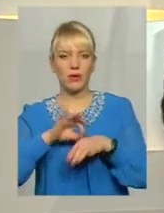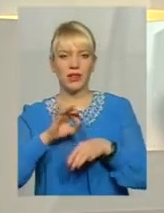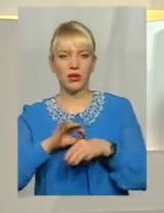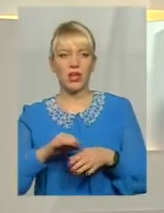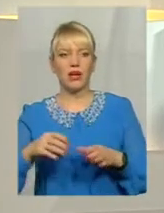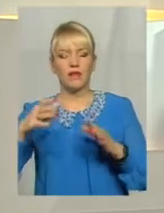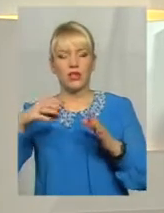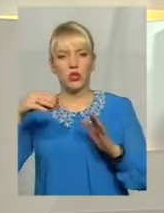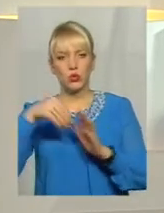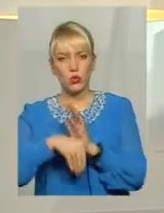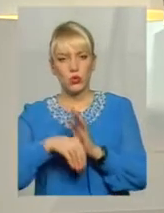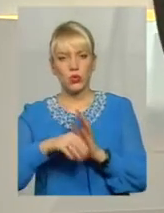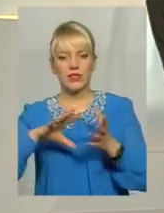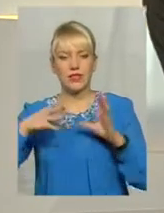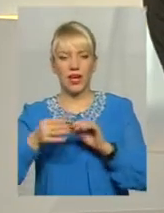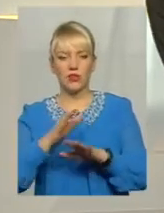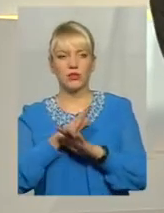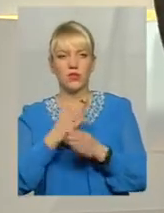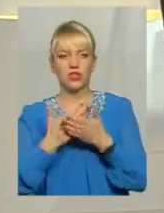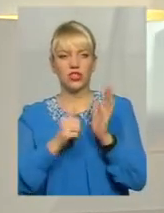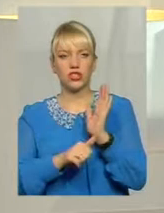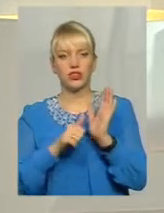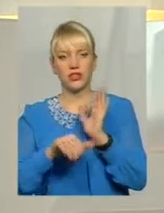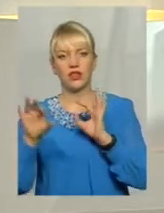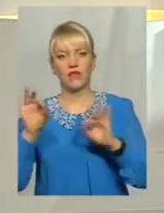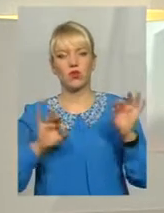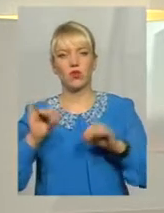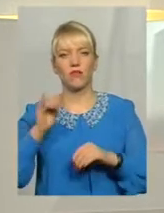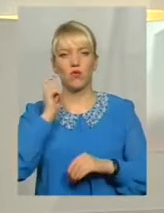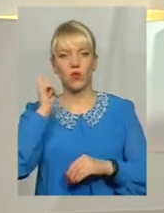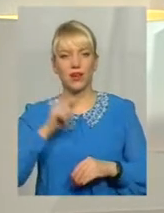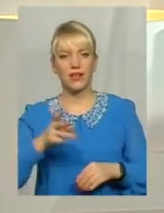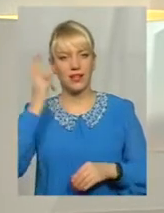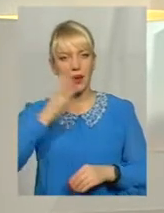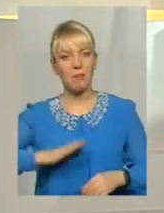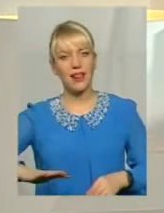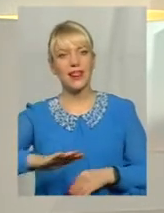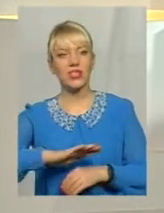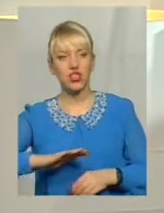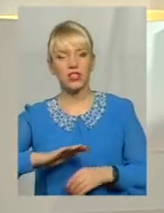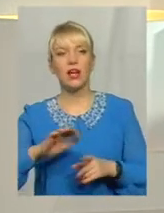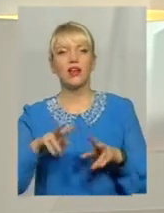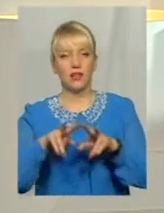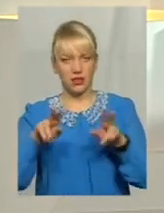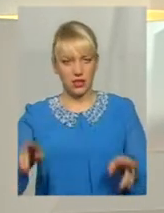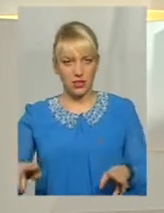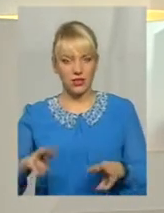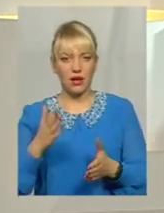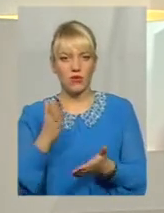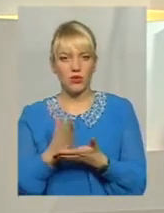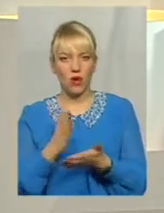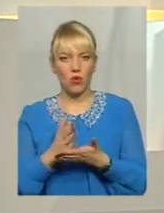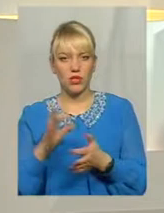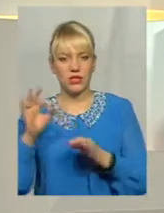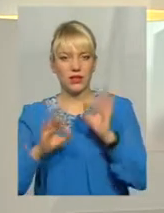смертності Так, більше 60% нині в Україні Хмельниччина в тих самих межах знаходиться Чи